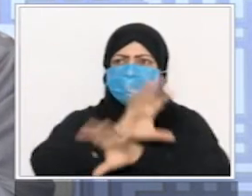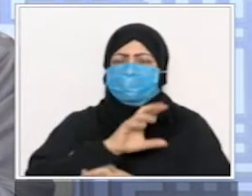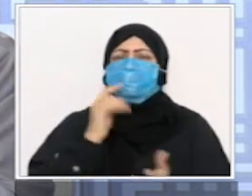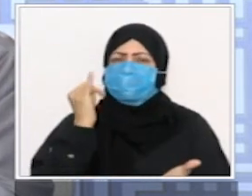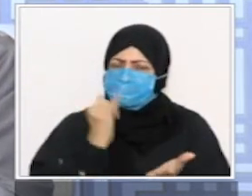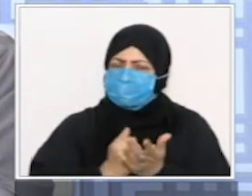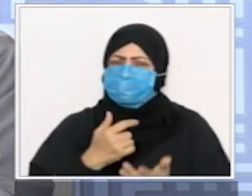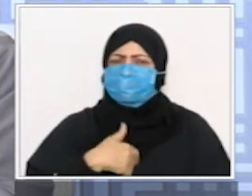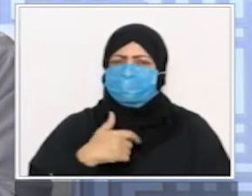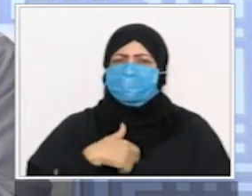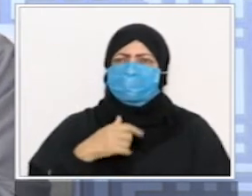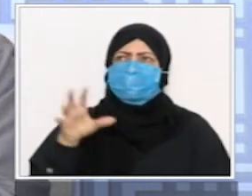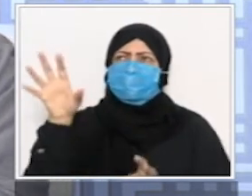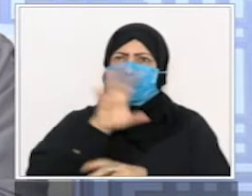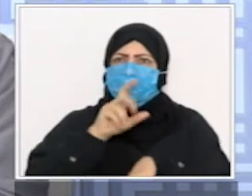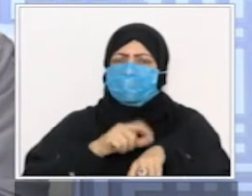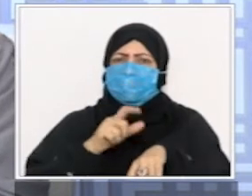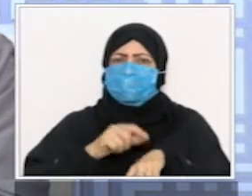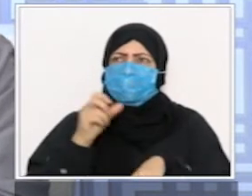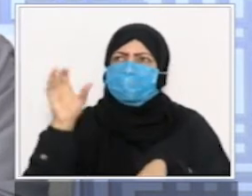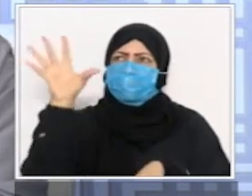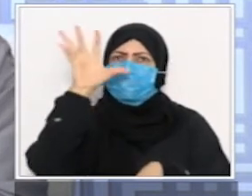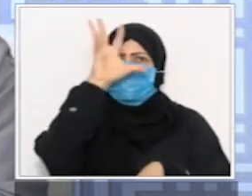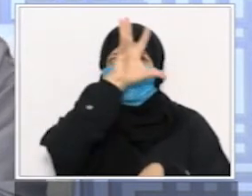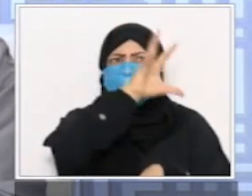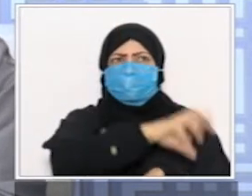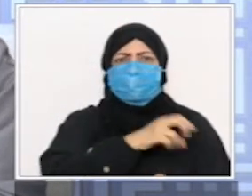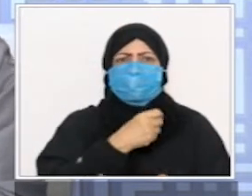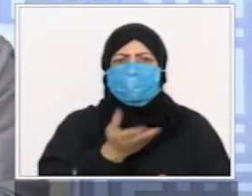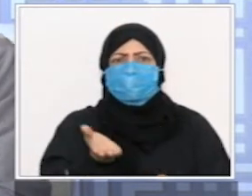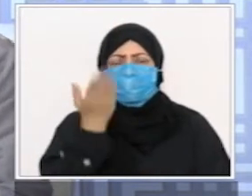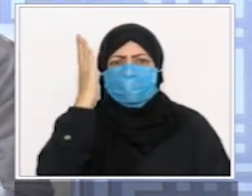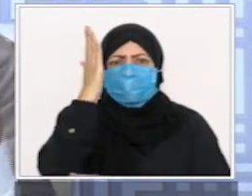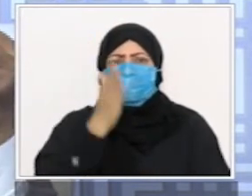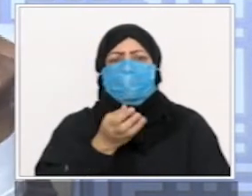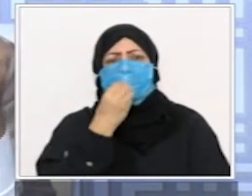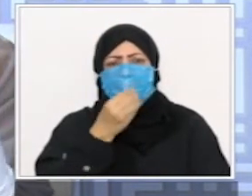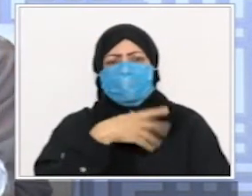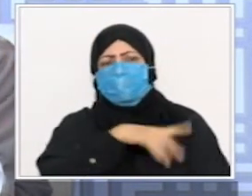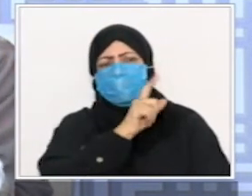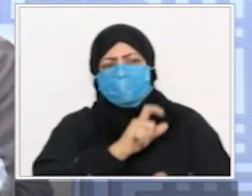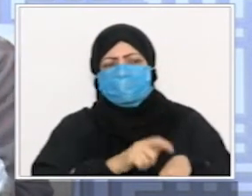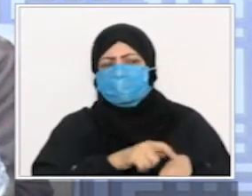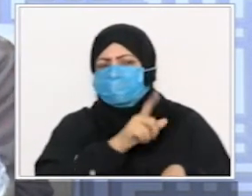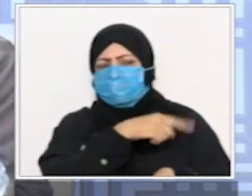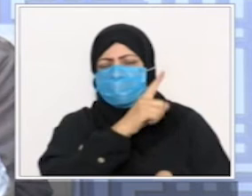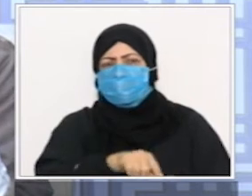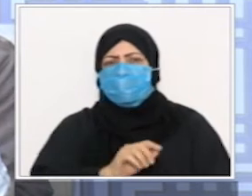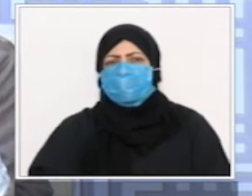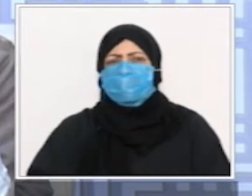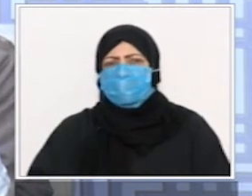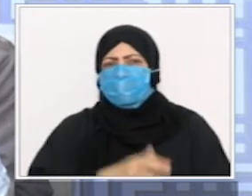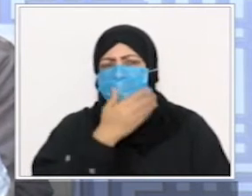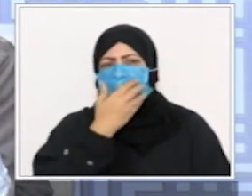قبل المغرب ويقول لهم لا هذا التوقيت غير صحيح فرمضان هذا ينتشوا فيه من الجهتين زي نص الأولاد في المدرسة